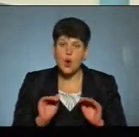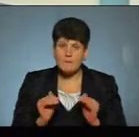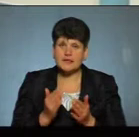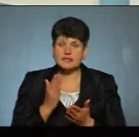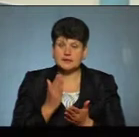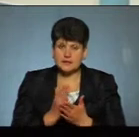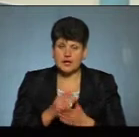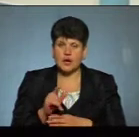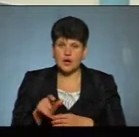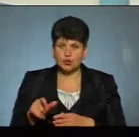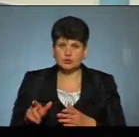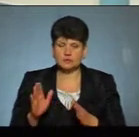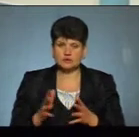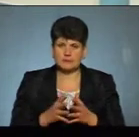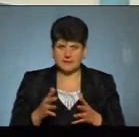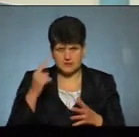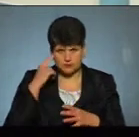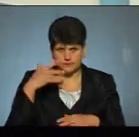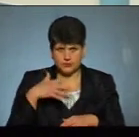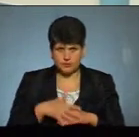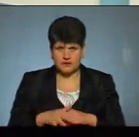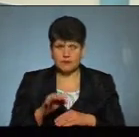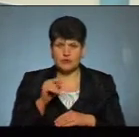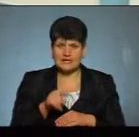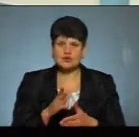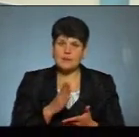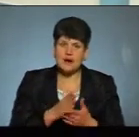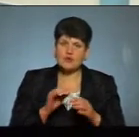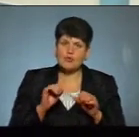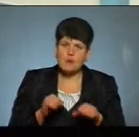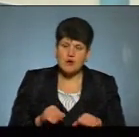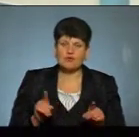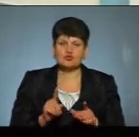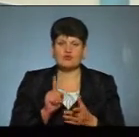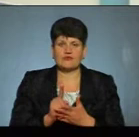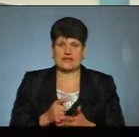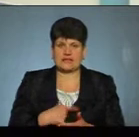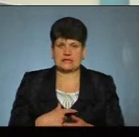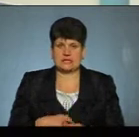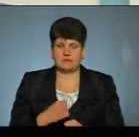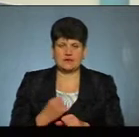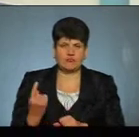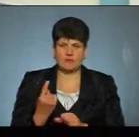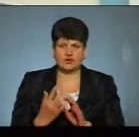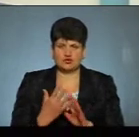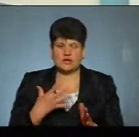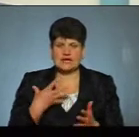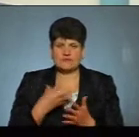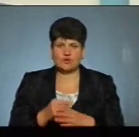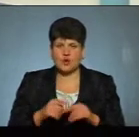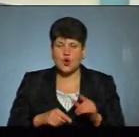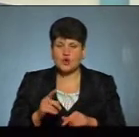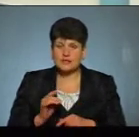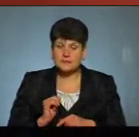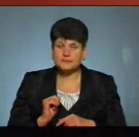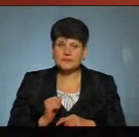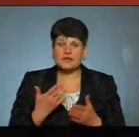думаю, людям більше буде доходити про те, що вони мають право і що вони повинні для себе робити, в першу чергу, і для своїх родин. Тобто якщо